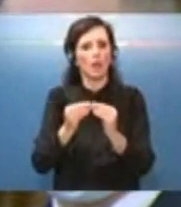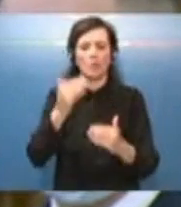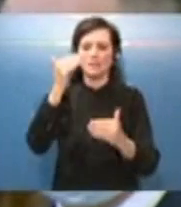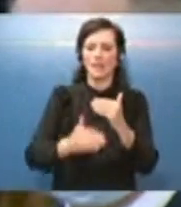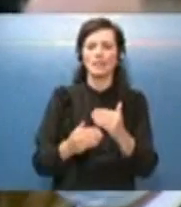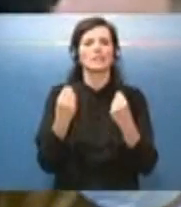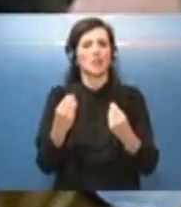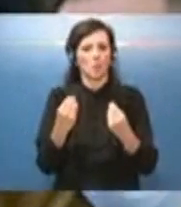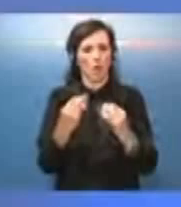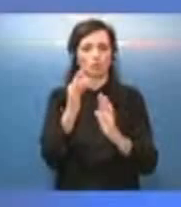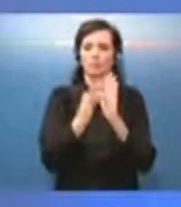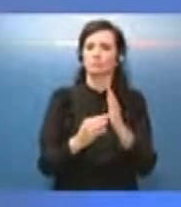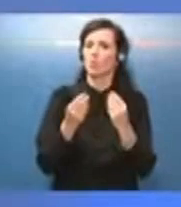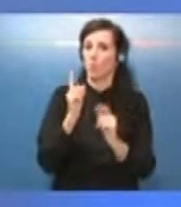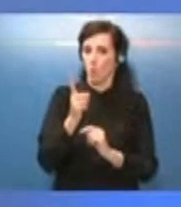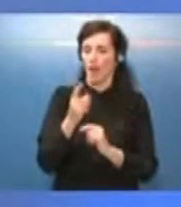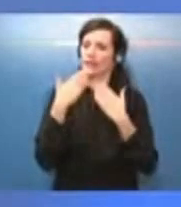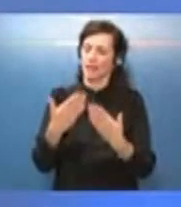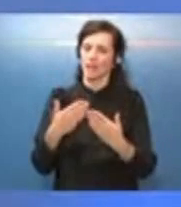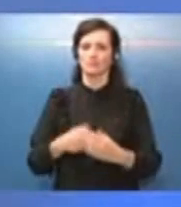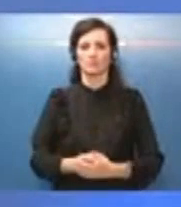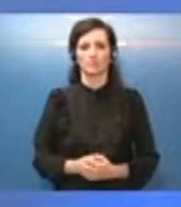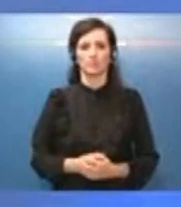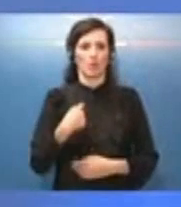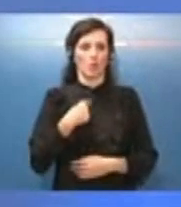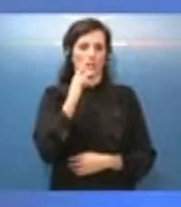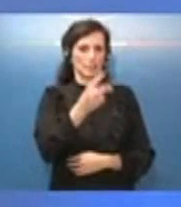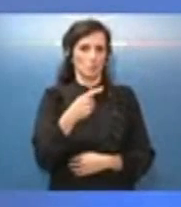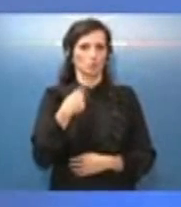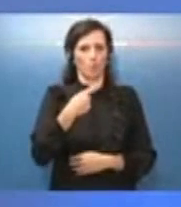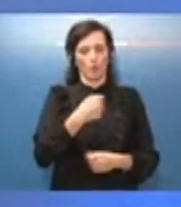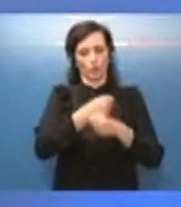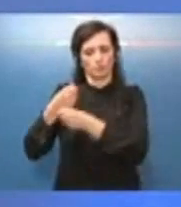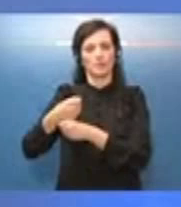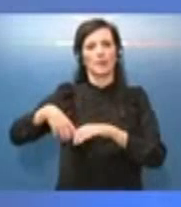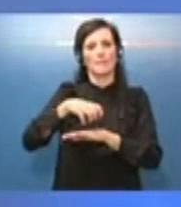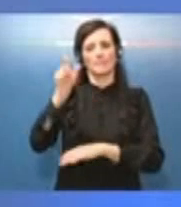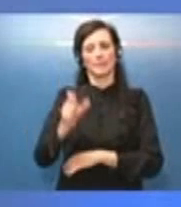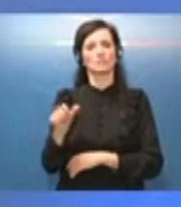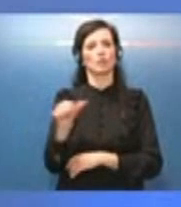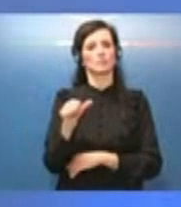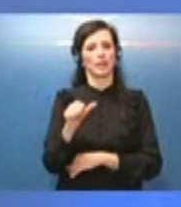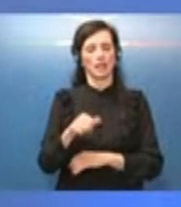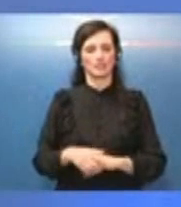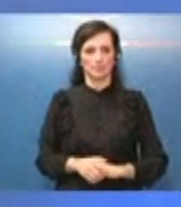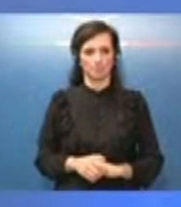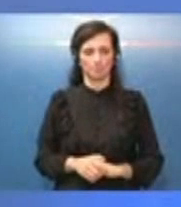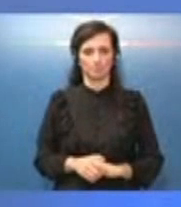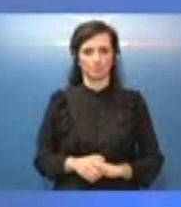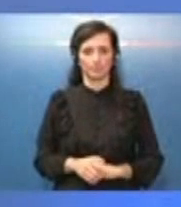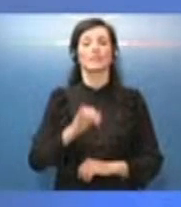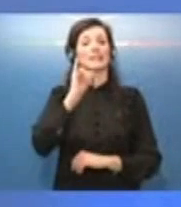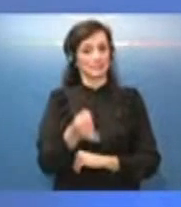i termini eventualmente? Grazie. Grazie. Rispondo, dico due parole, poi do la parola al Ministro Speranza. Sì, è all